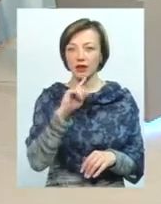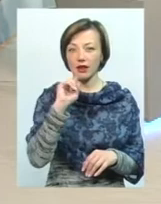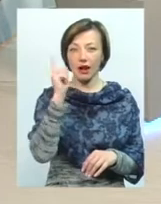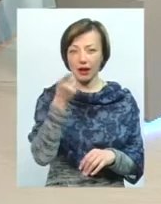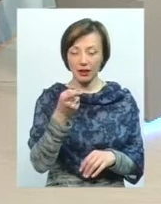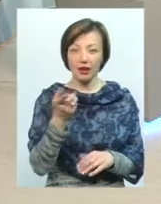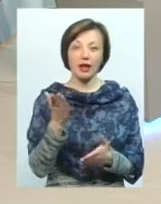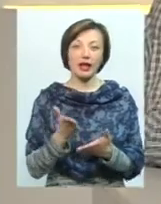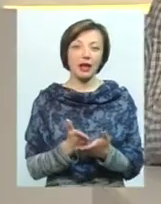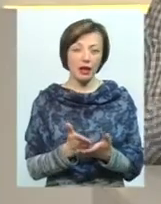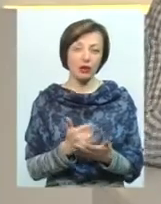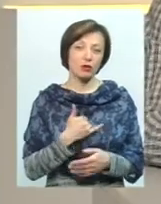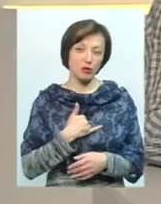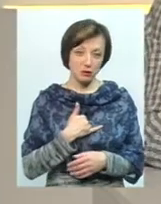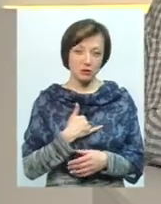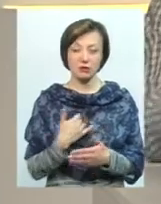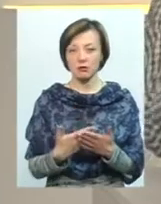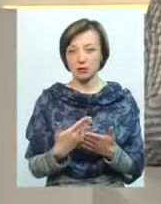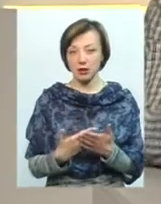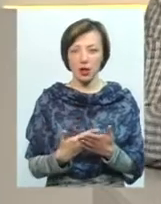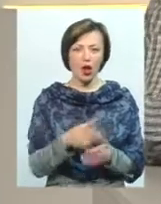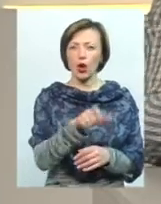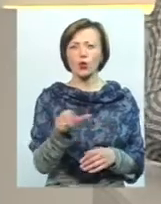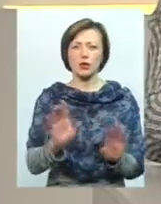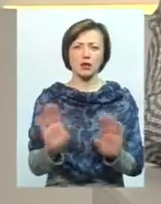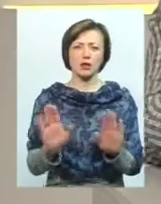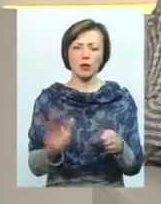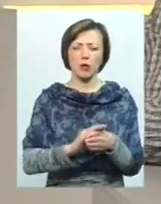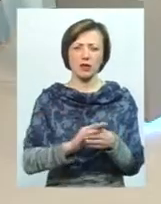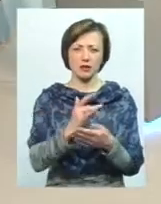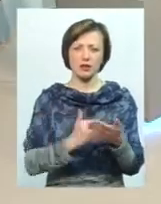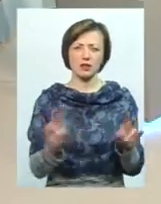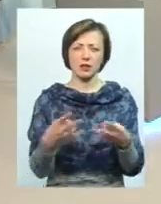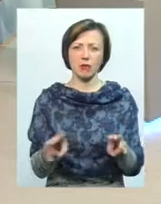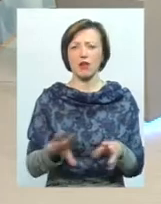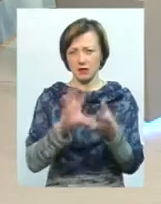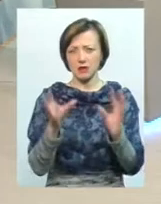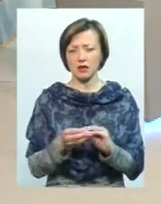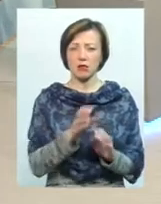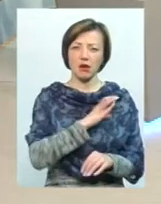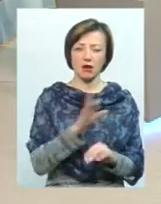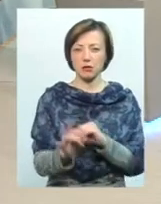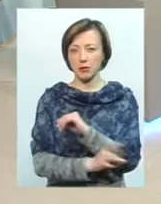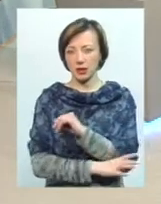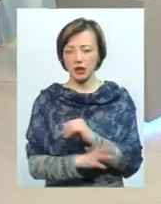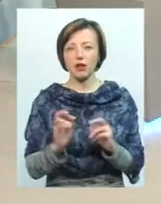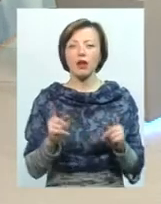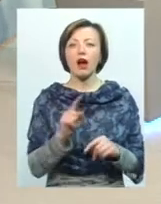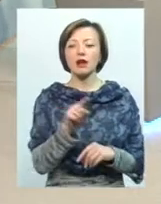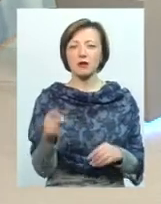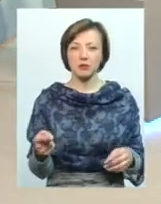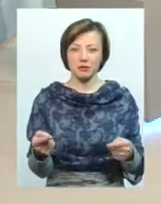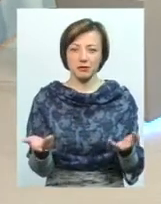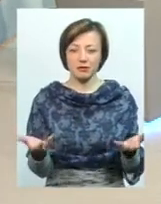Цього аналогу. Тобто, є в нас, по суті, так, якщо беремо, не беремо людей, як по прізвищах, а беремо, як багаті і бідні. Як вони там